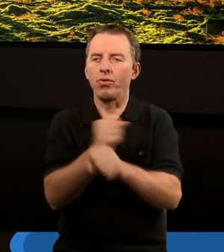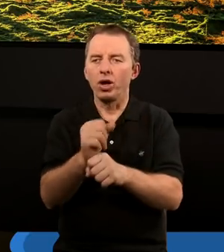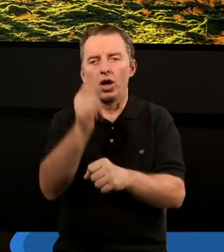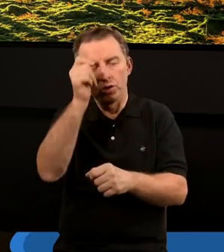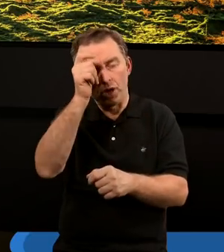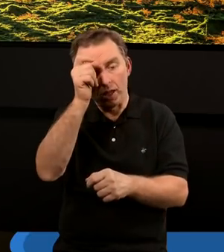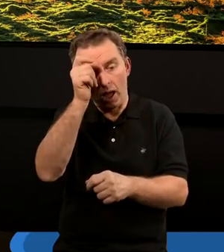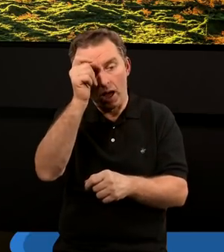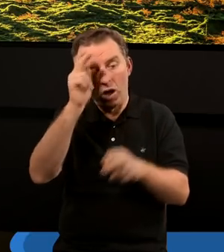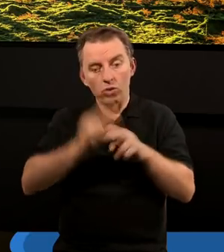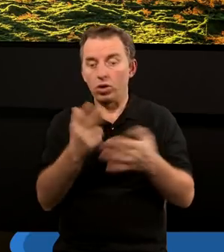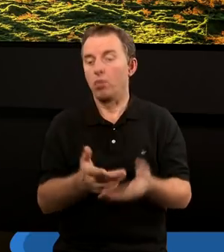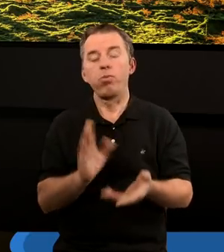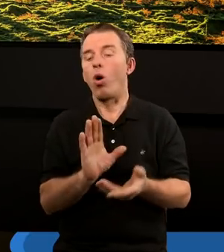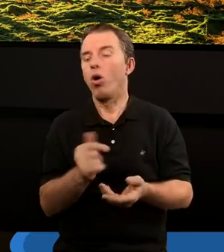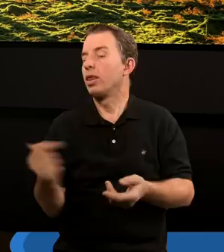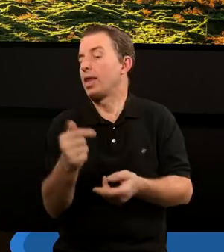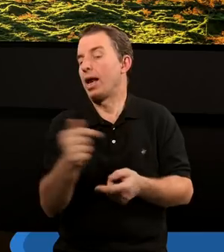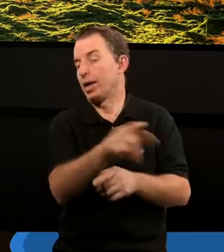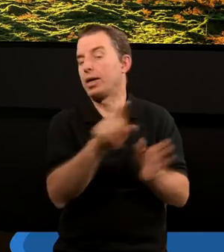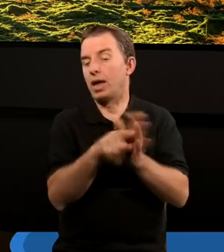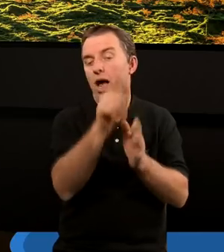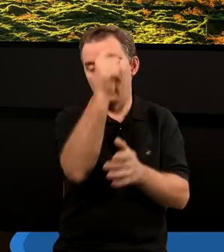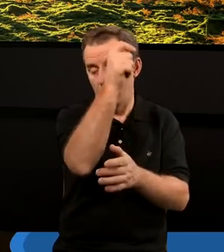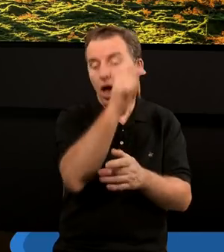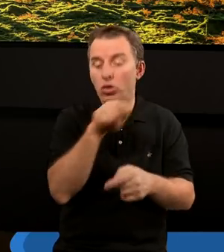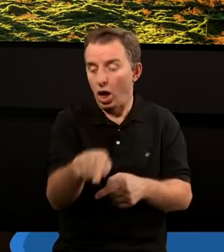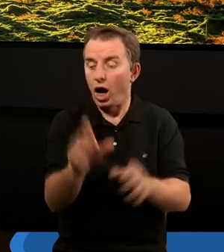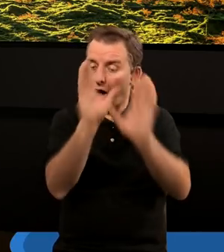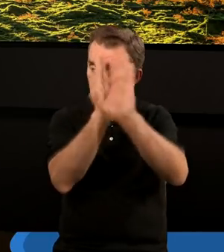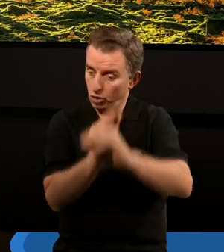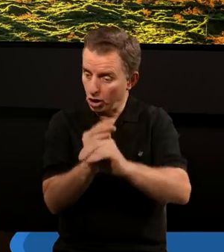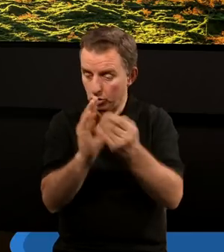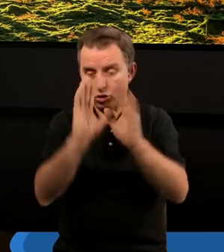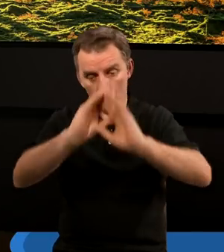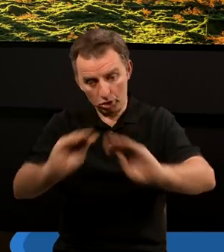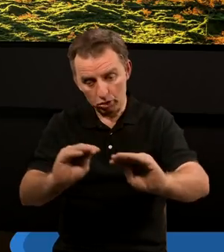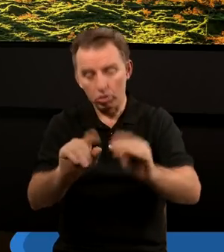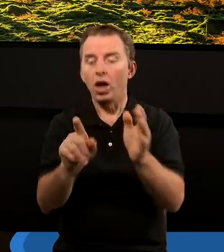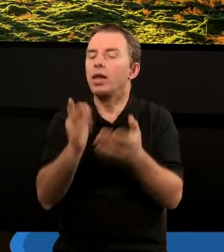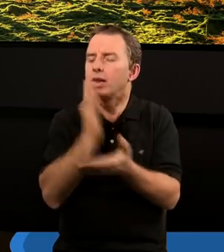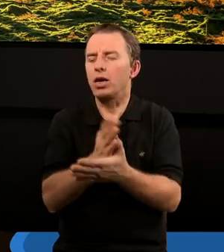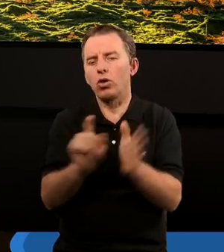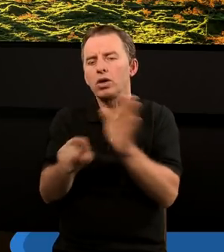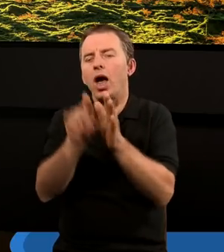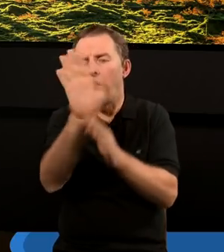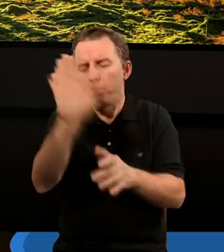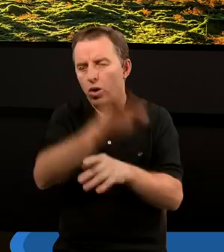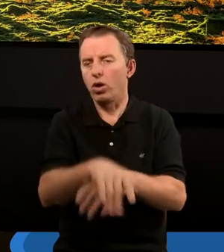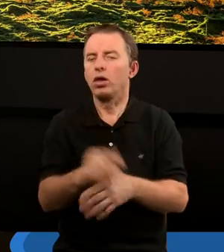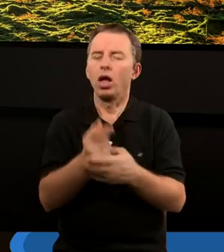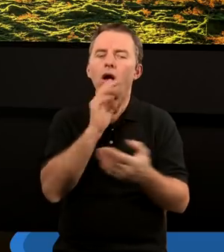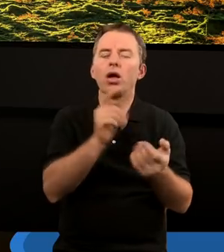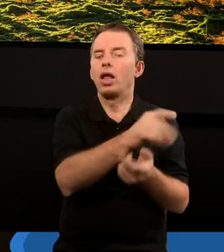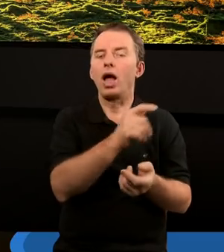czego mu się nie należało, co tak naprawdę Bogu się należy. Ten cześć i szacunek. Jak może to korzyścią